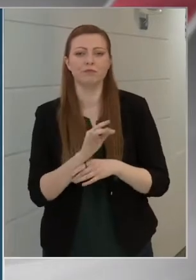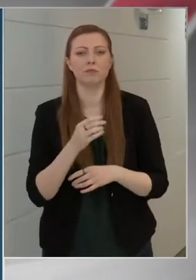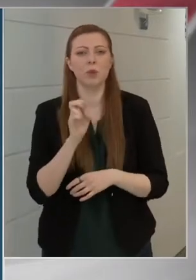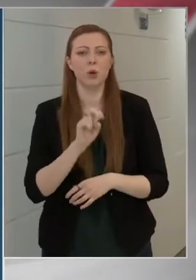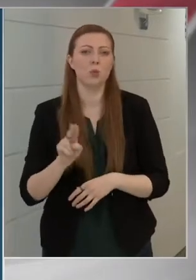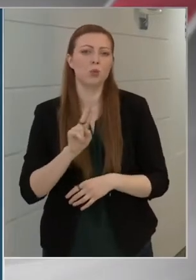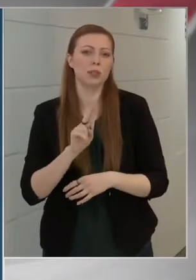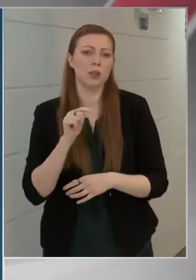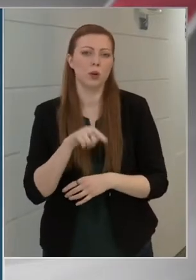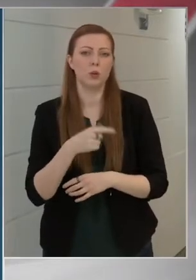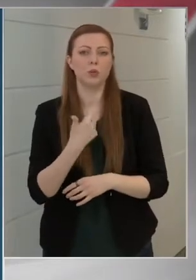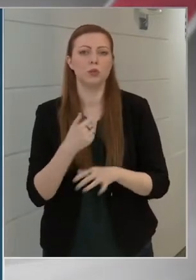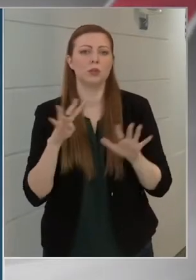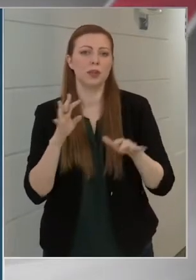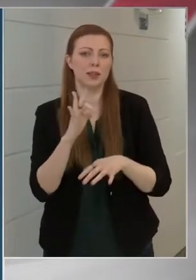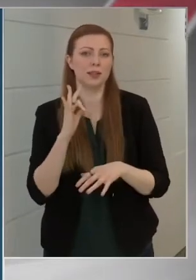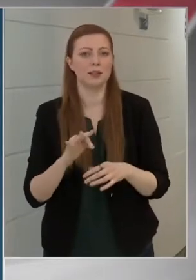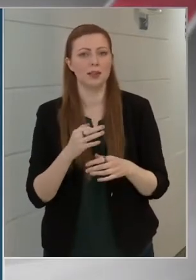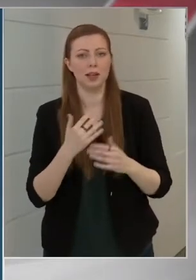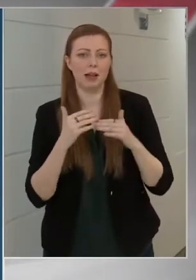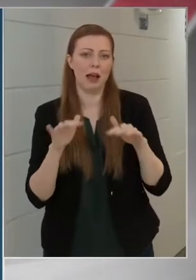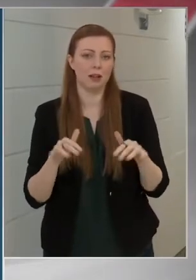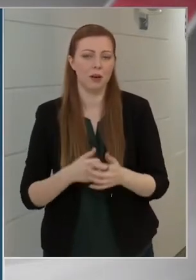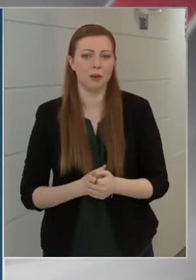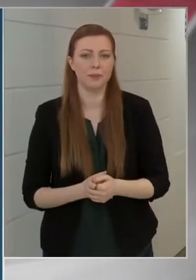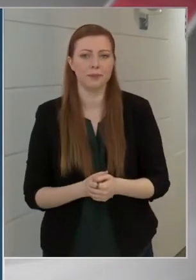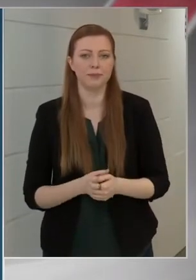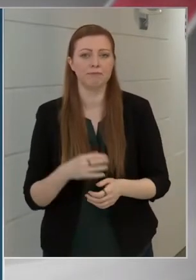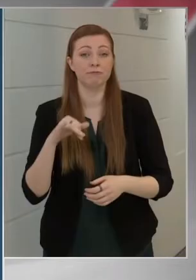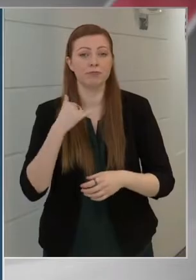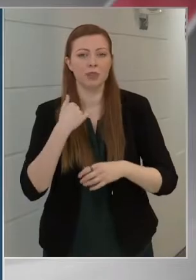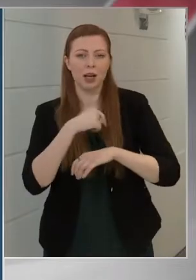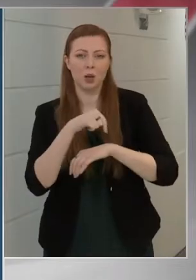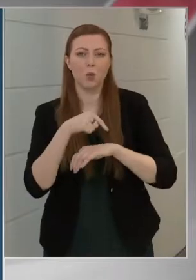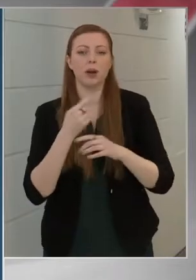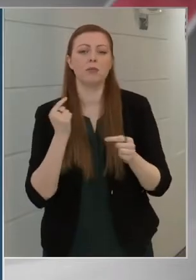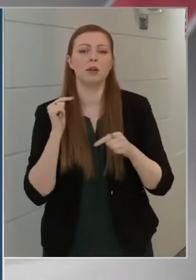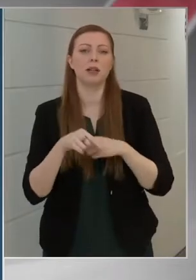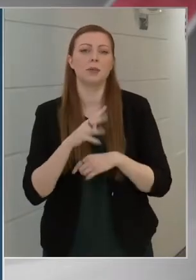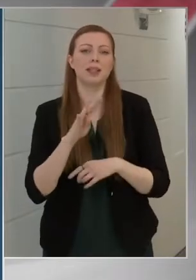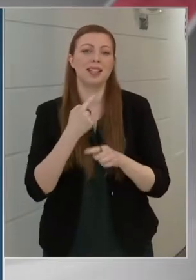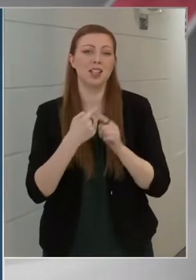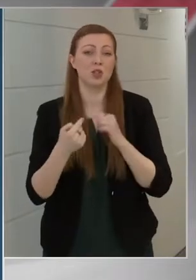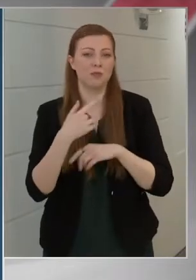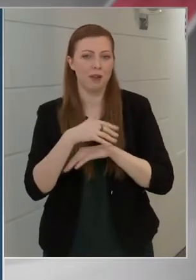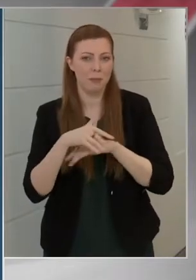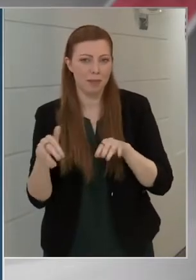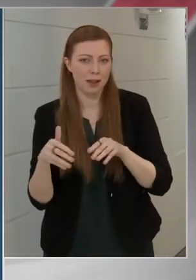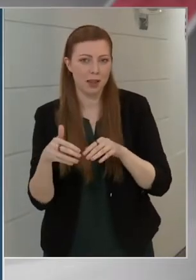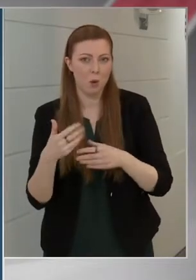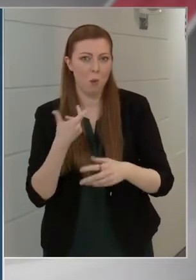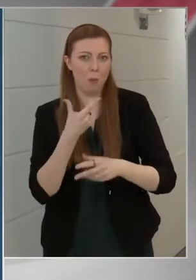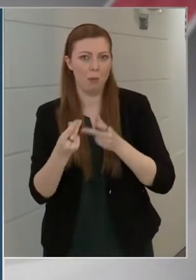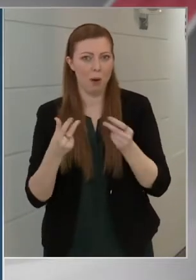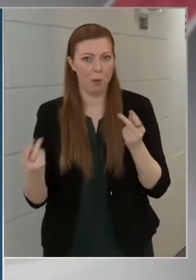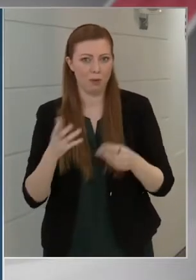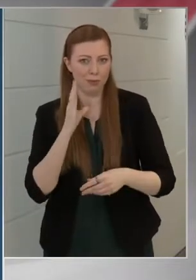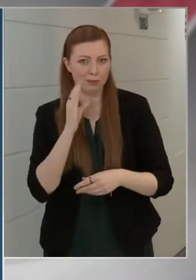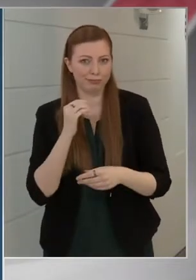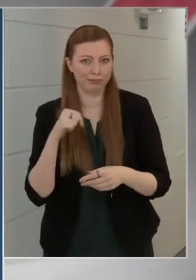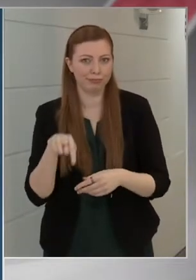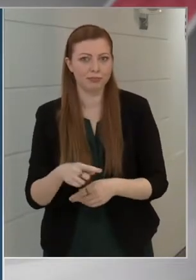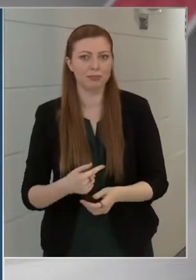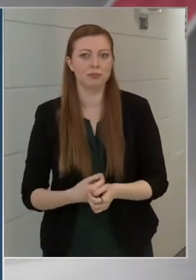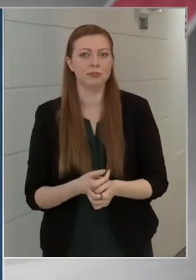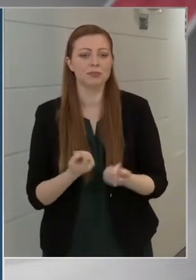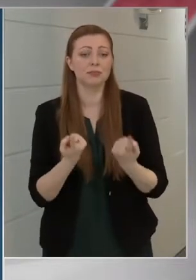százalékos átlagával. A reggeli órákban átléptük a 4,5 millió beoltottat, közülük több